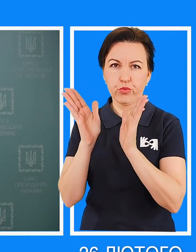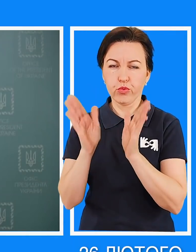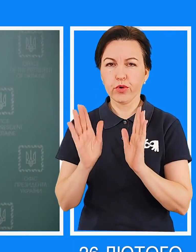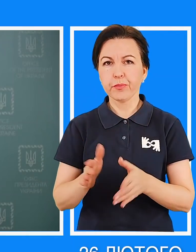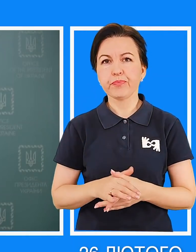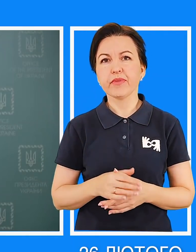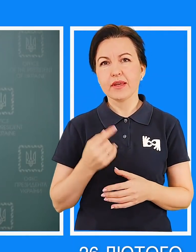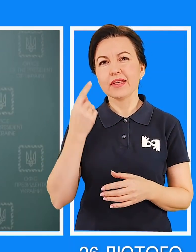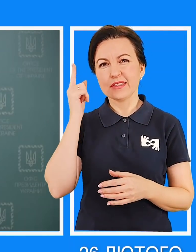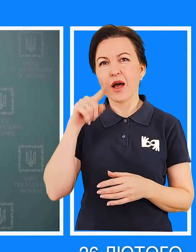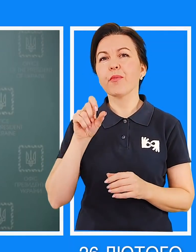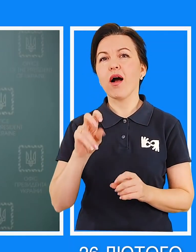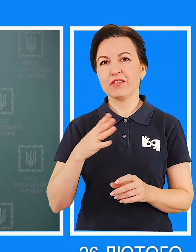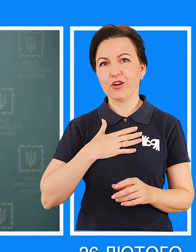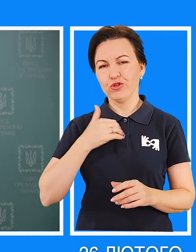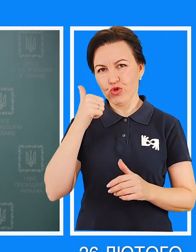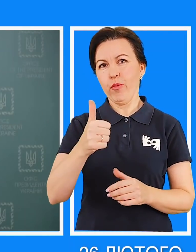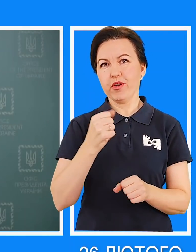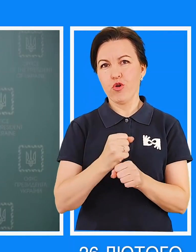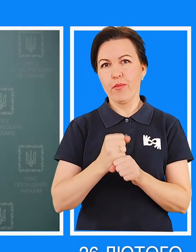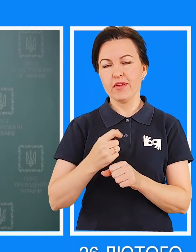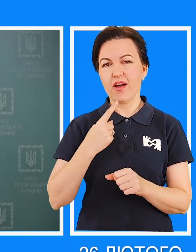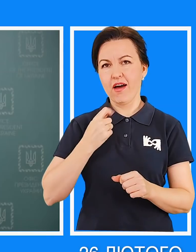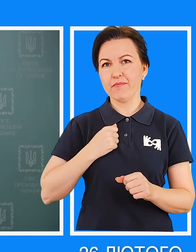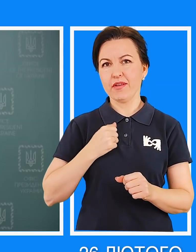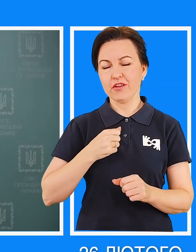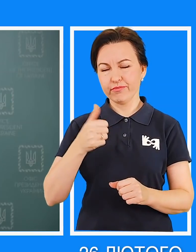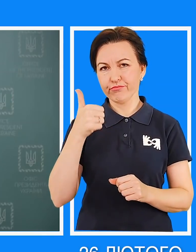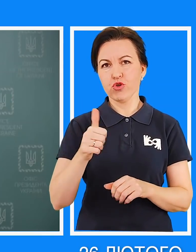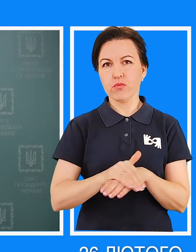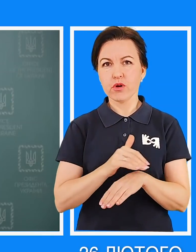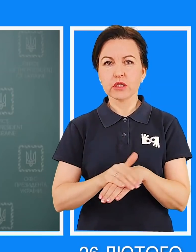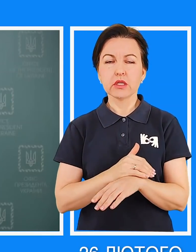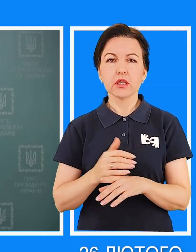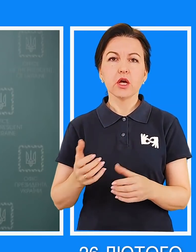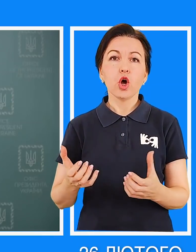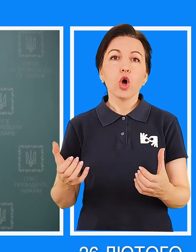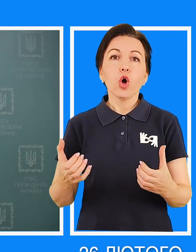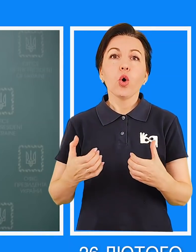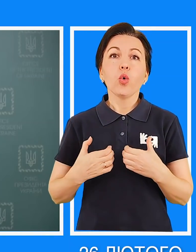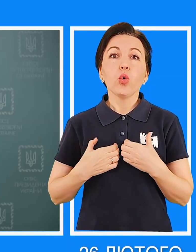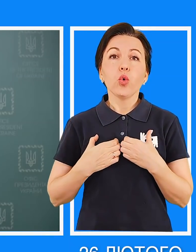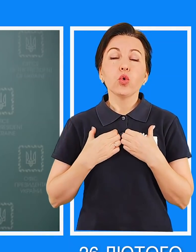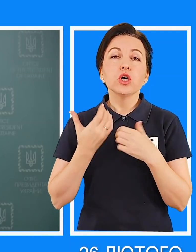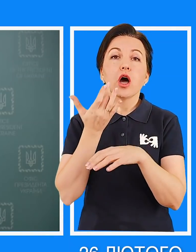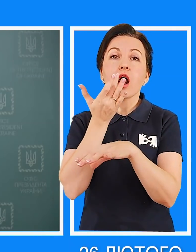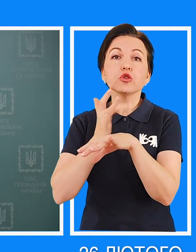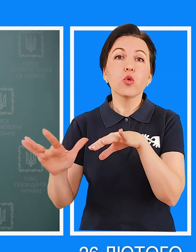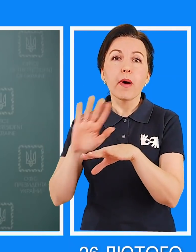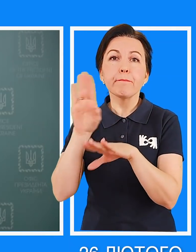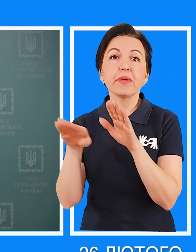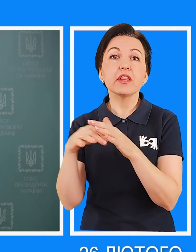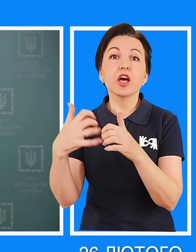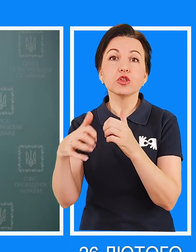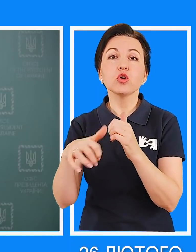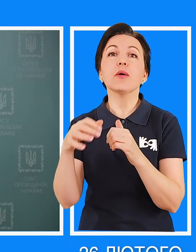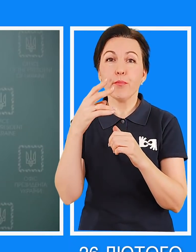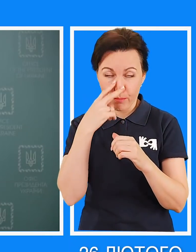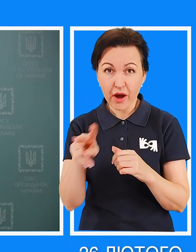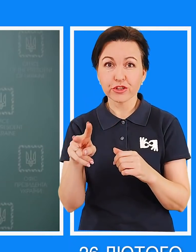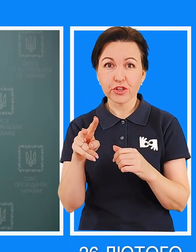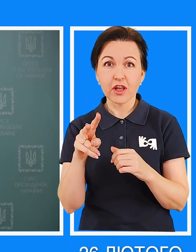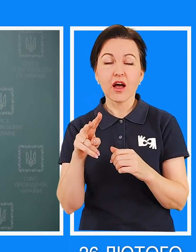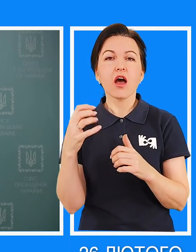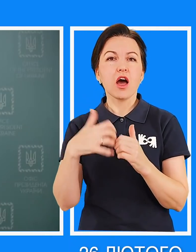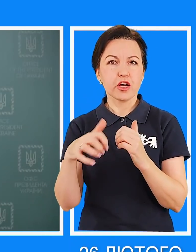відмітелять, як завжди, і як добре це роблять Збройні сили України. Страшні кадри розгрому російських військових колон під